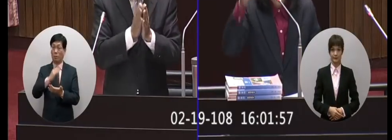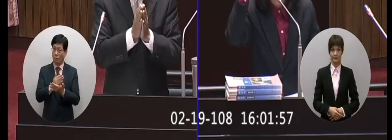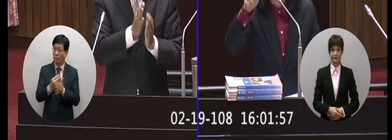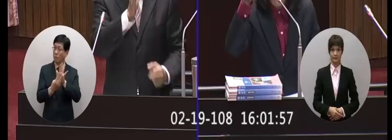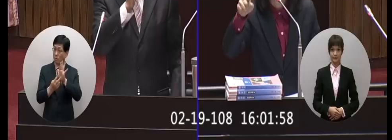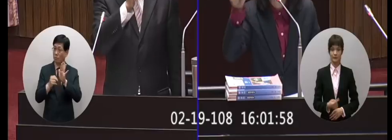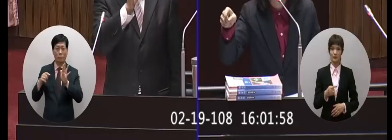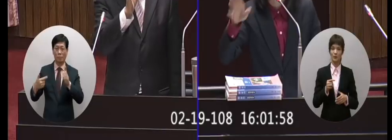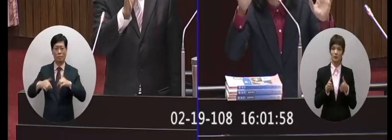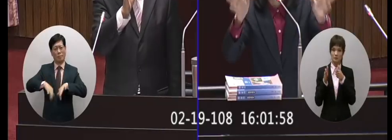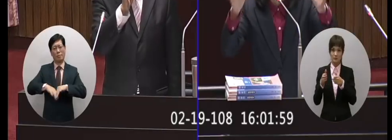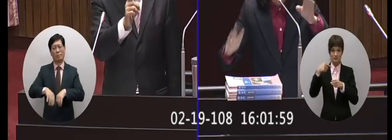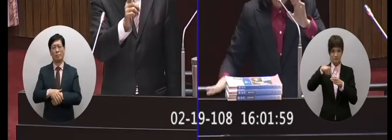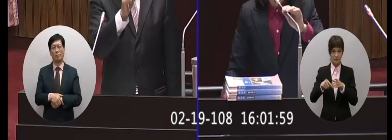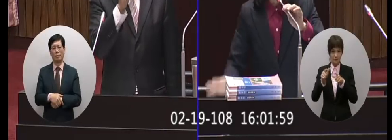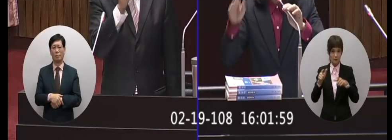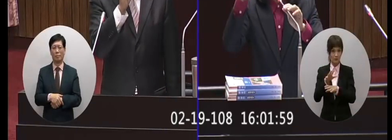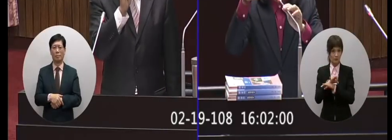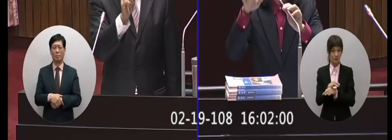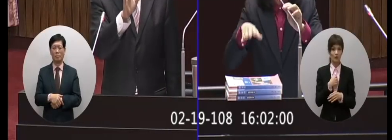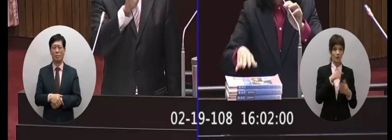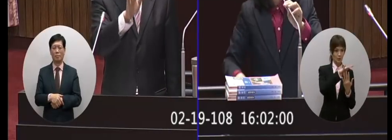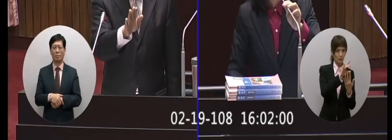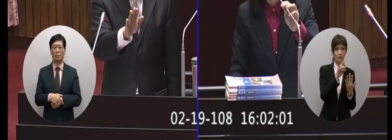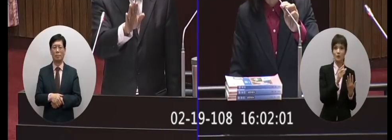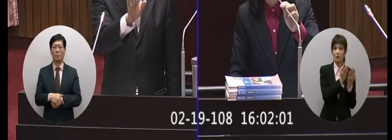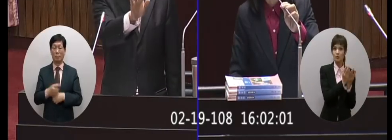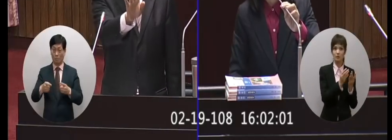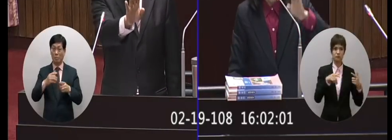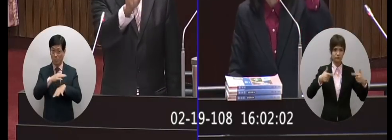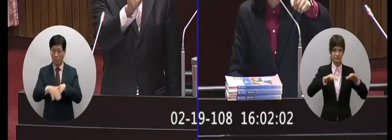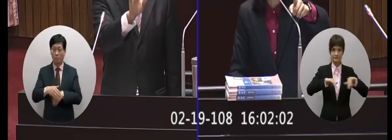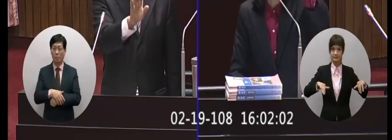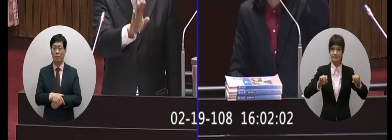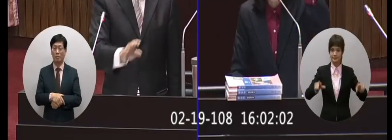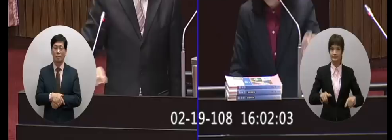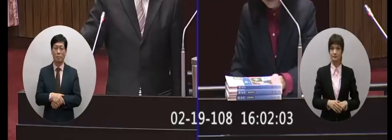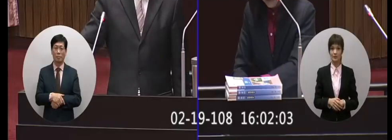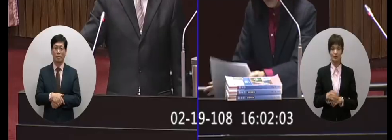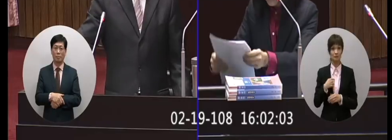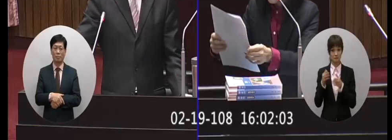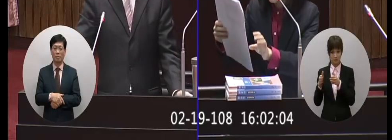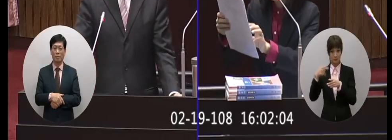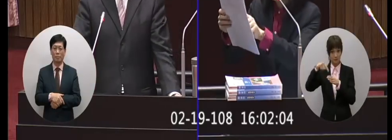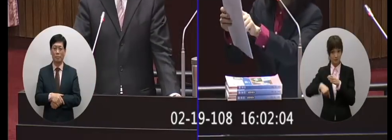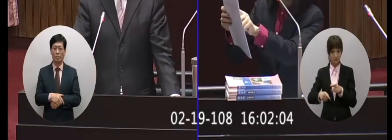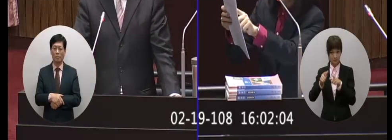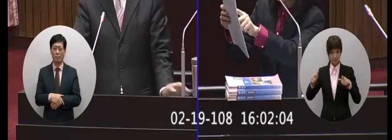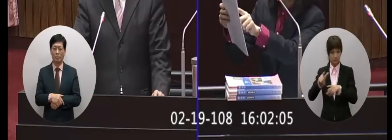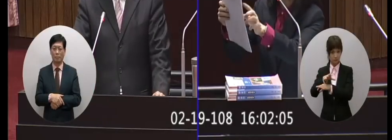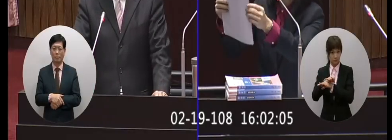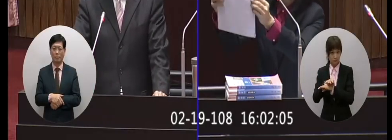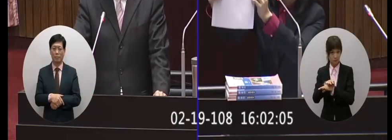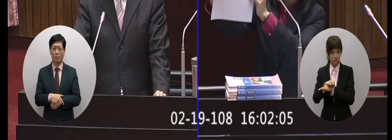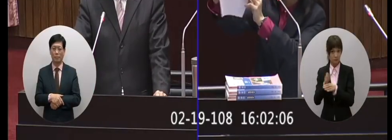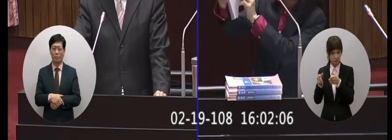解釋我是說加深加廣我沒有說選修所以這個就會對接長我是說加深加